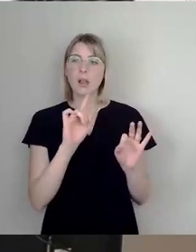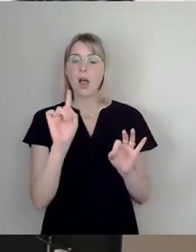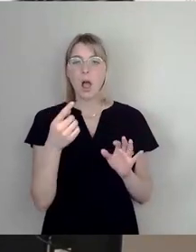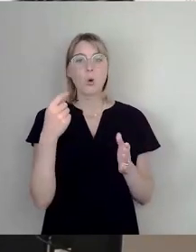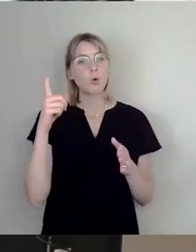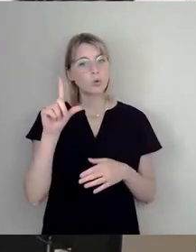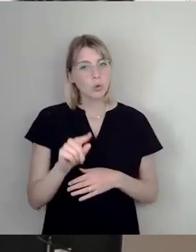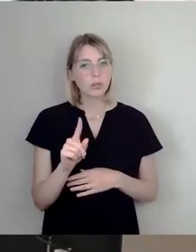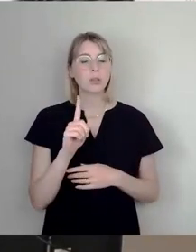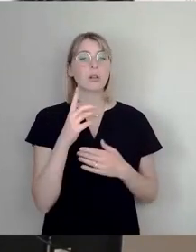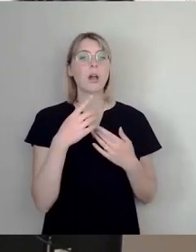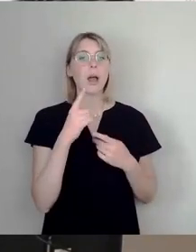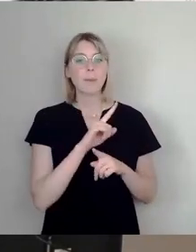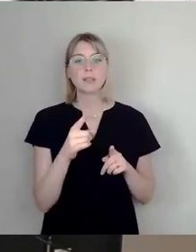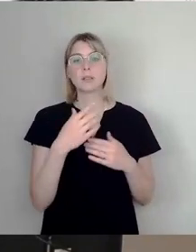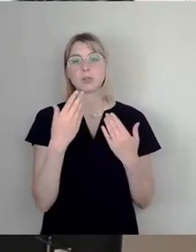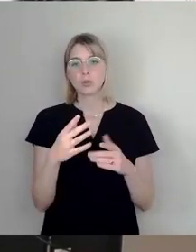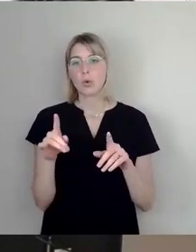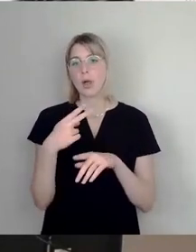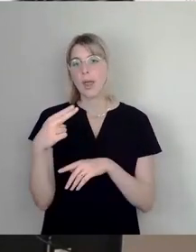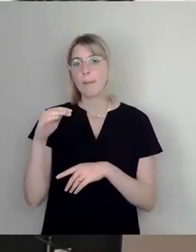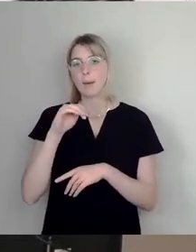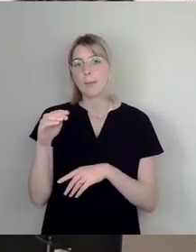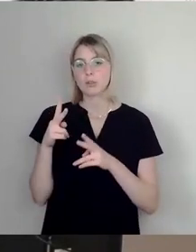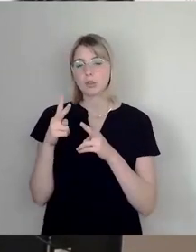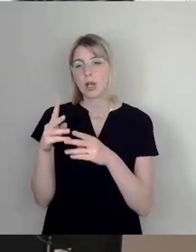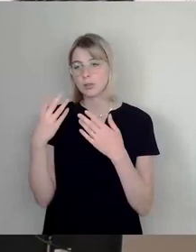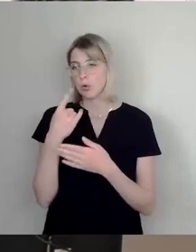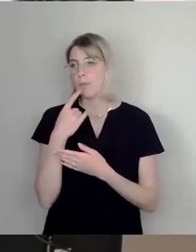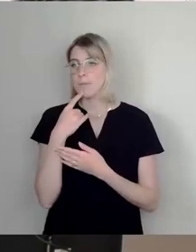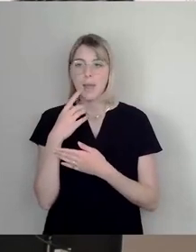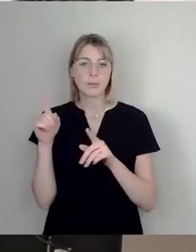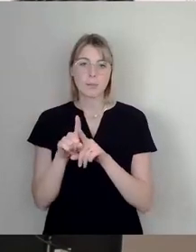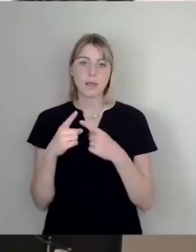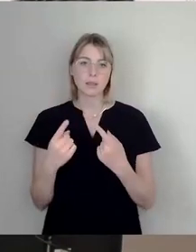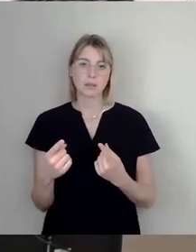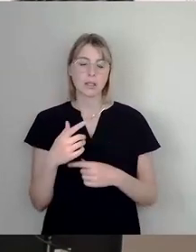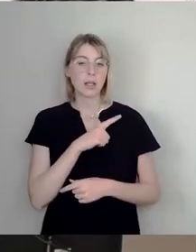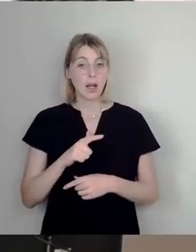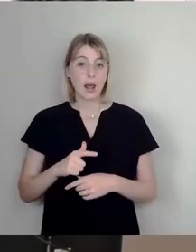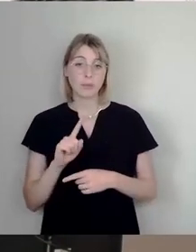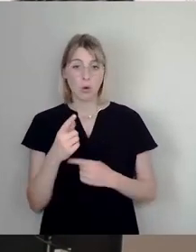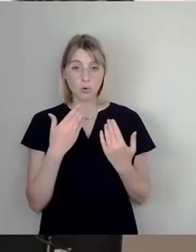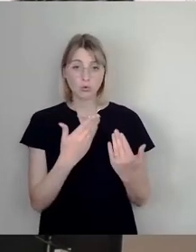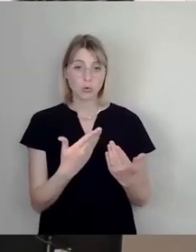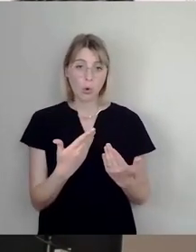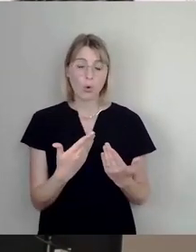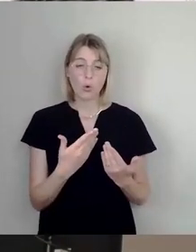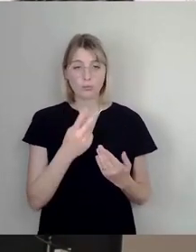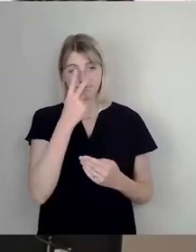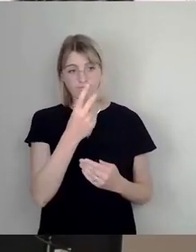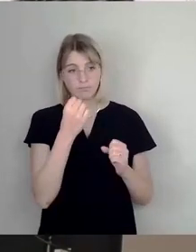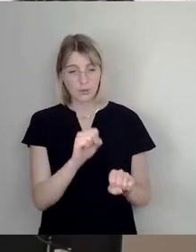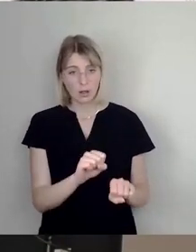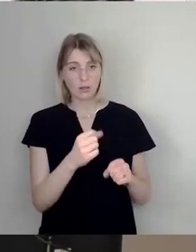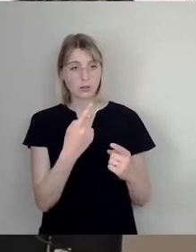nicht wie im Objekt Hermann-Mendestraße, Schnellbau-Hallen etc. Leipzig macht uns das vor. Ja, und dann möchten